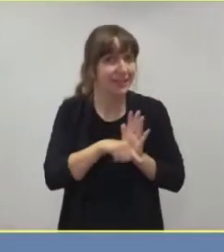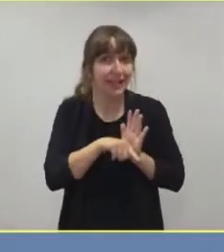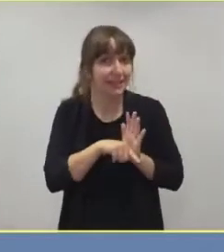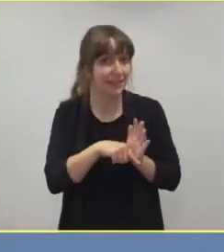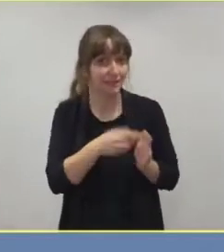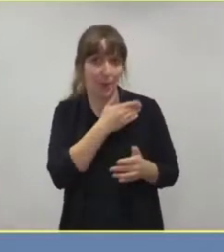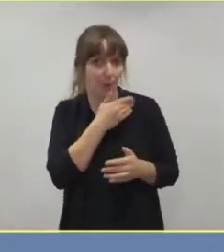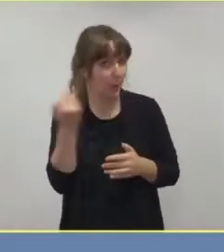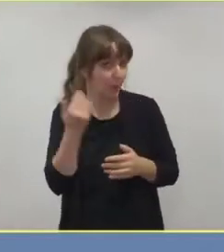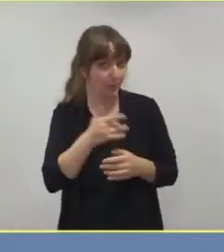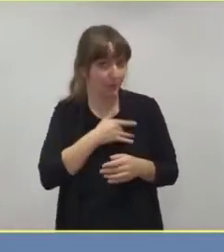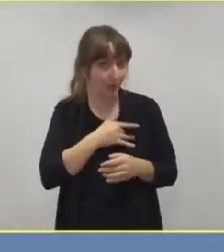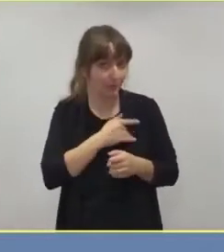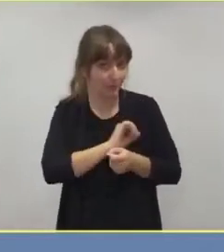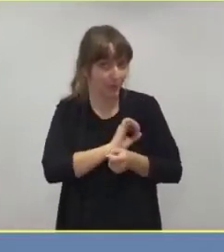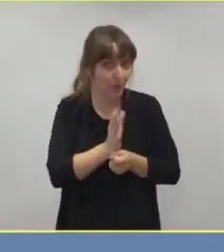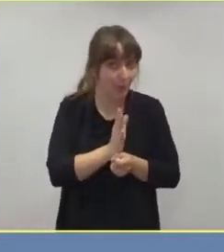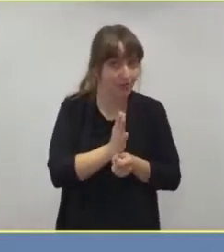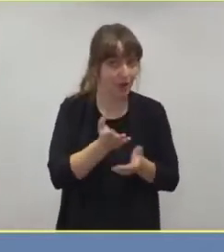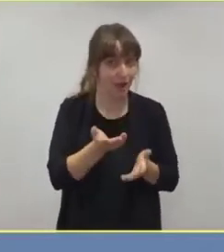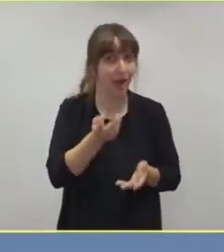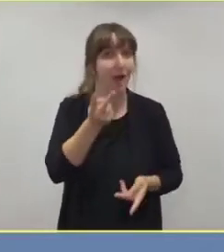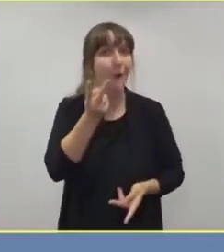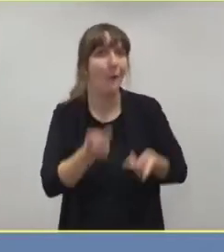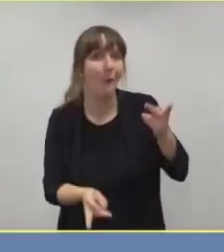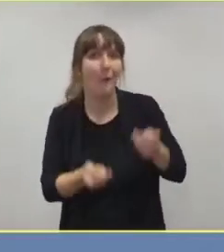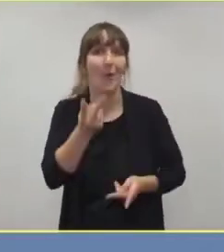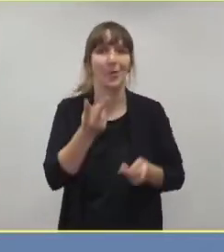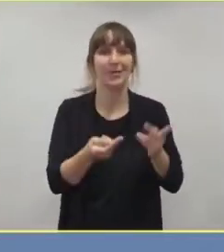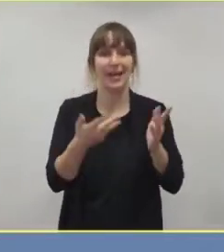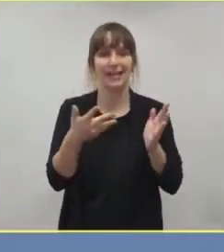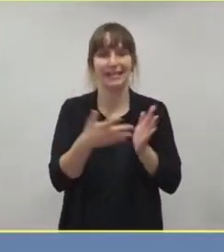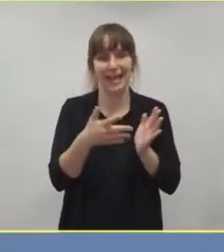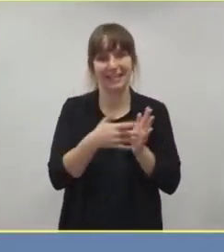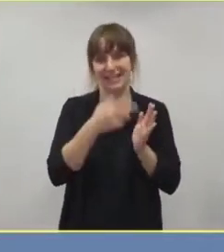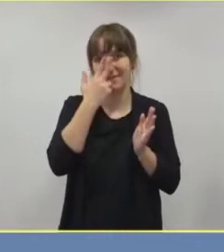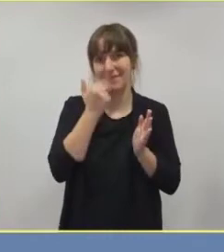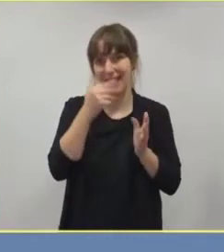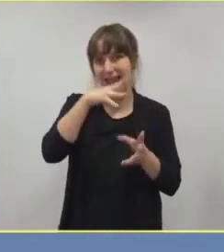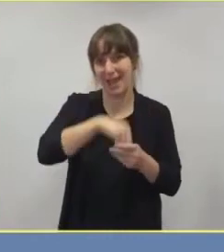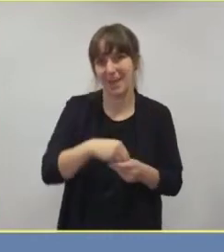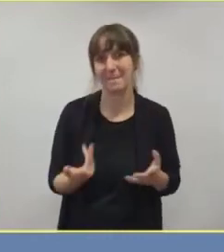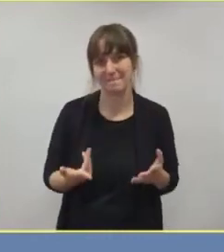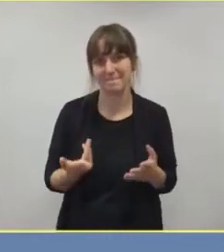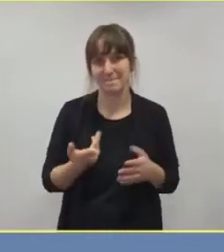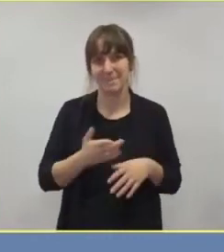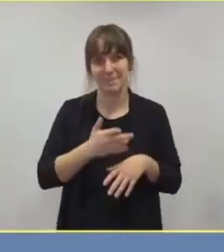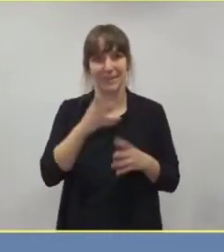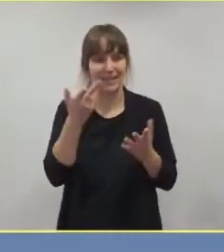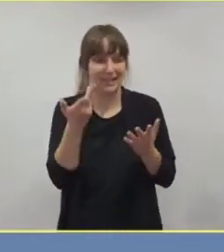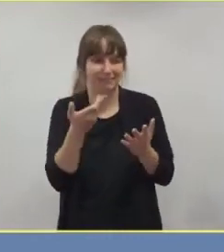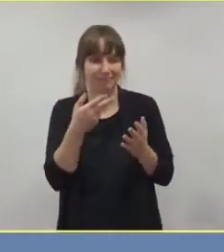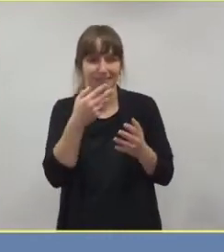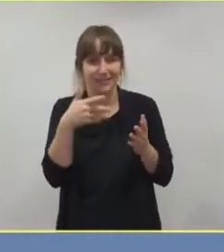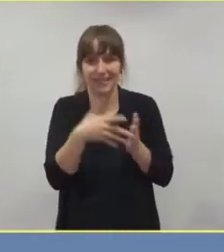ist der Test nicht sensibel genug, empfindlich genug, das festzustellen?